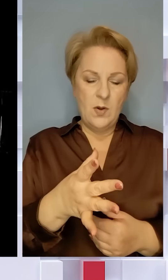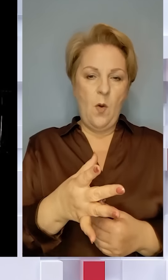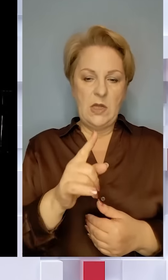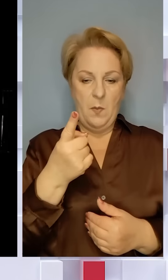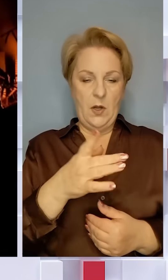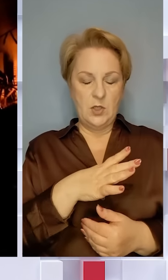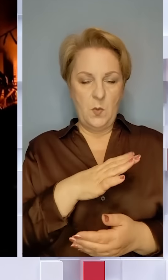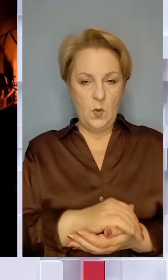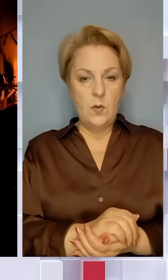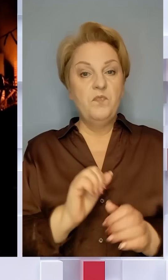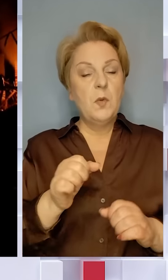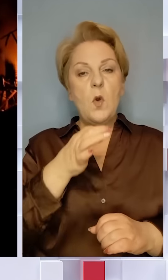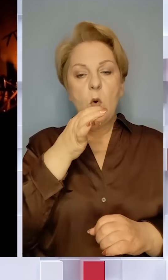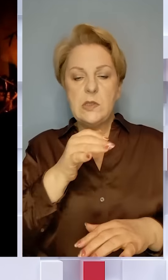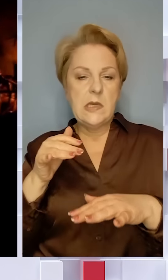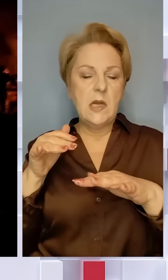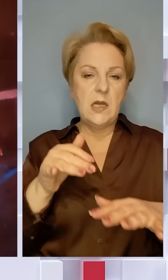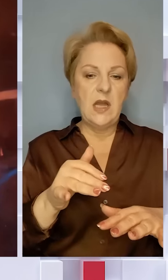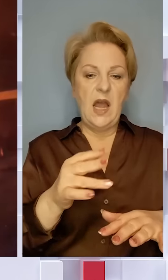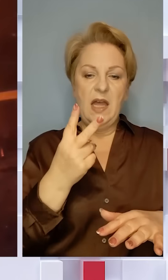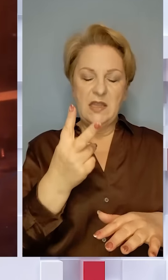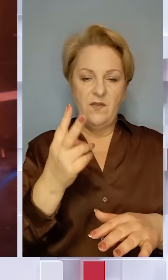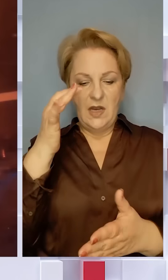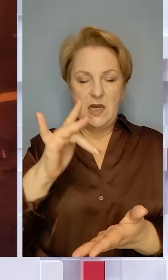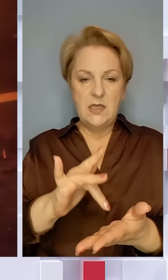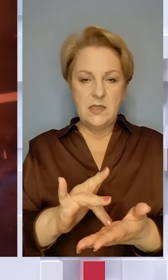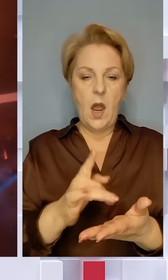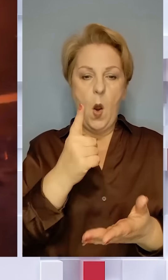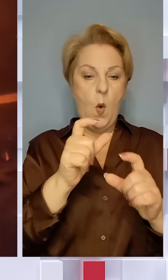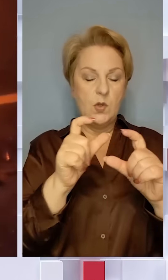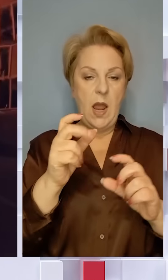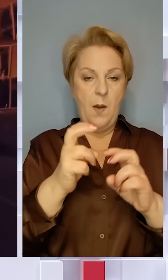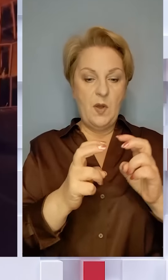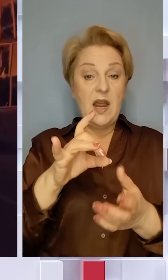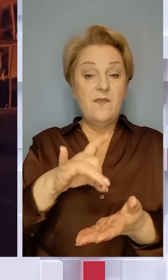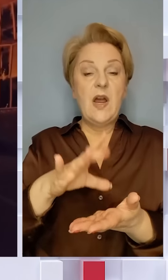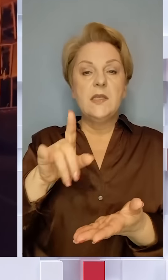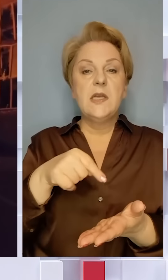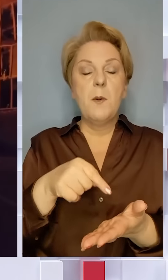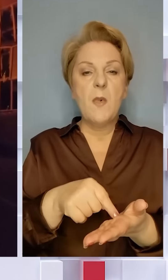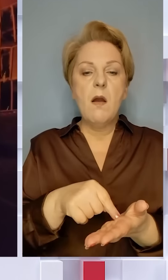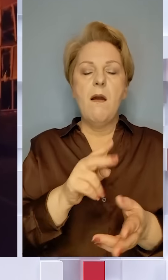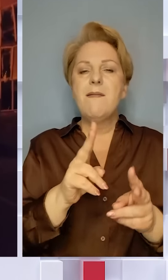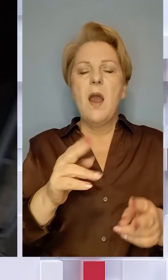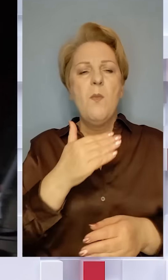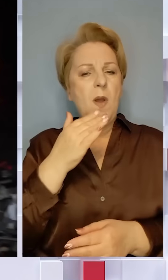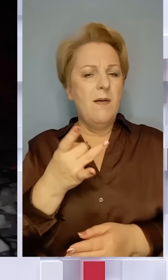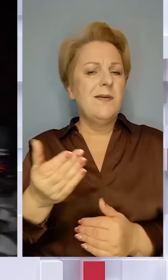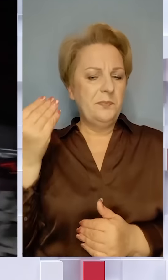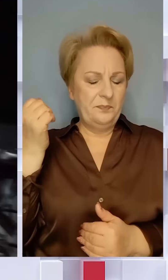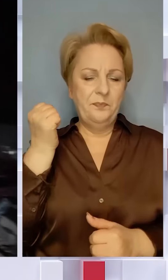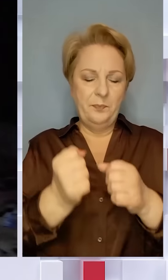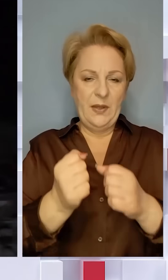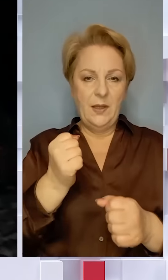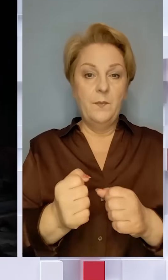Можу сказати, що вони атакували дві цілі. Одне підприємство в центрі міста, по якому неодноразово вони били.